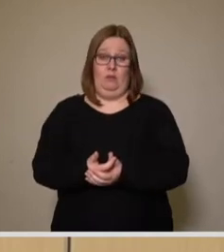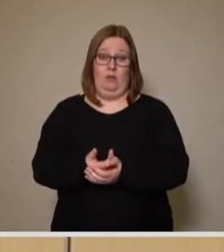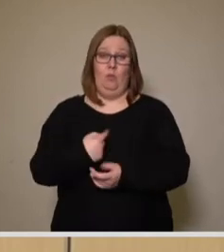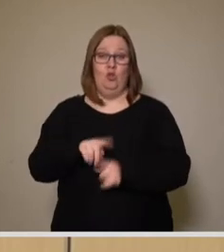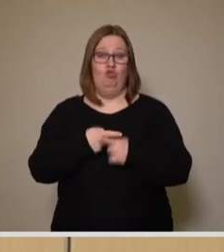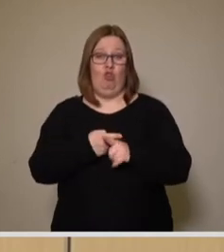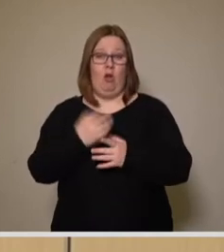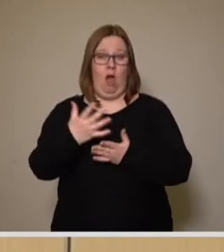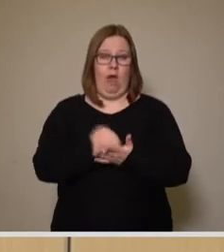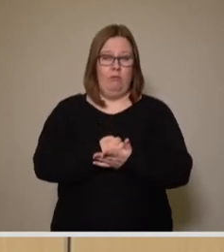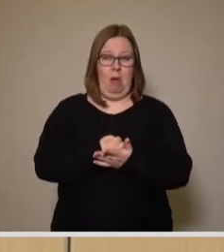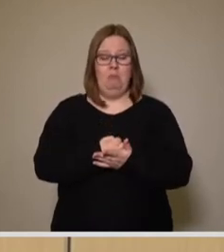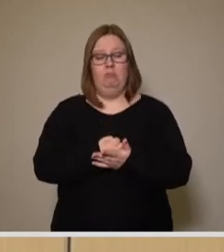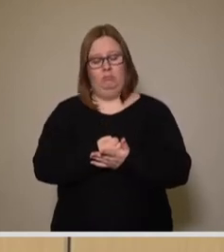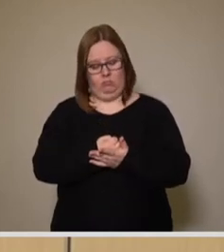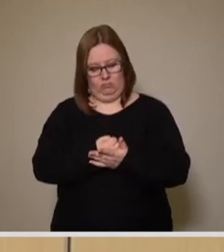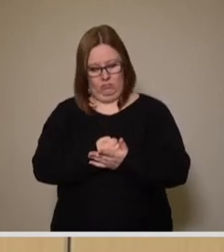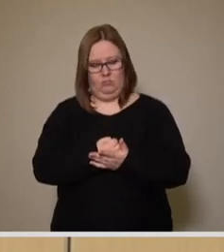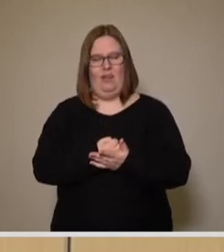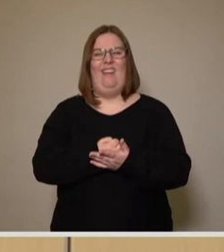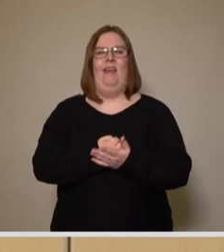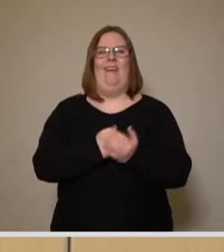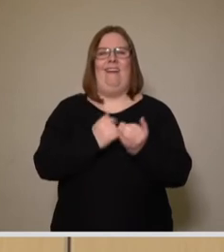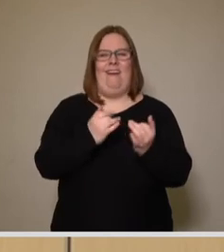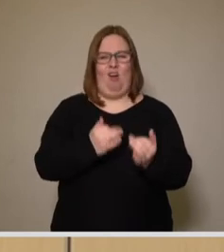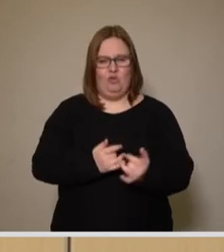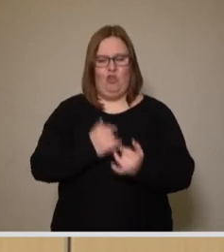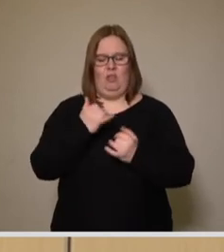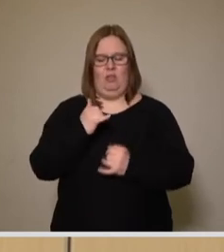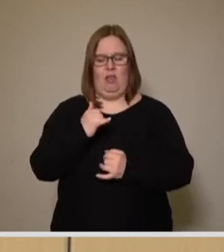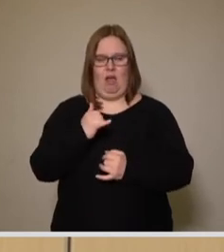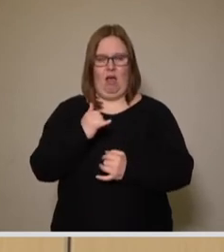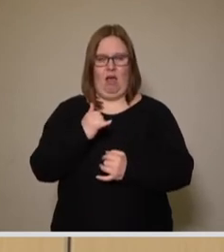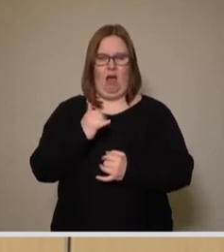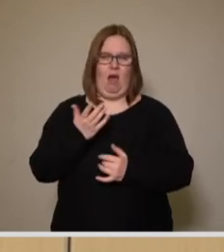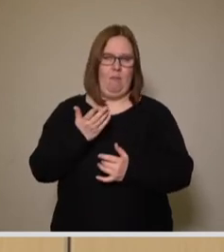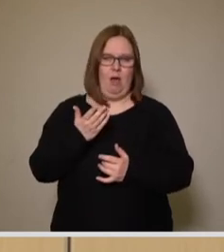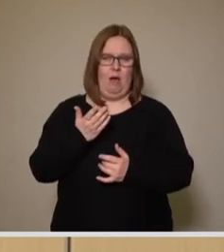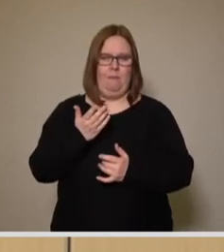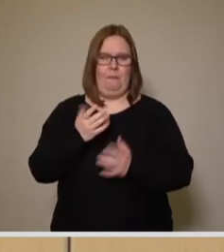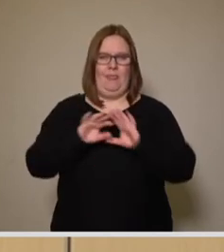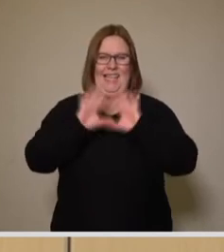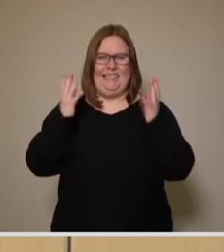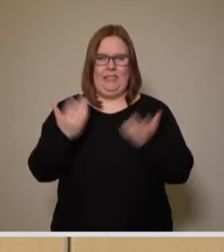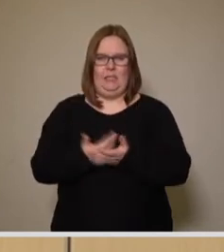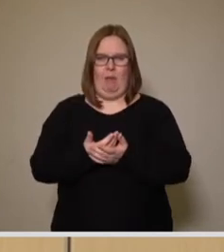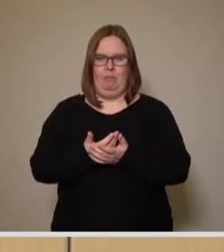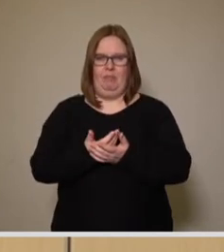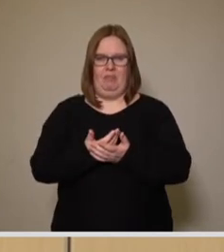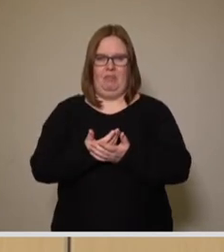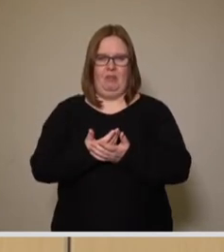unsere Steuereinnahmen ja zwar aus, aber wie wir ausgewiesen haben, haben wir insgesamt keinen